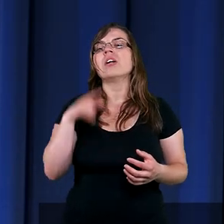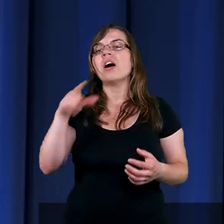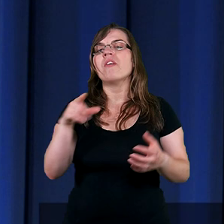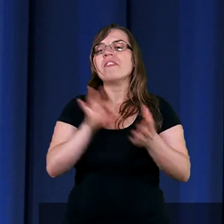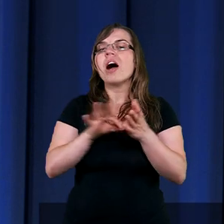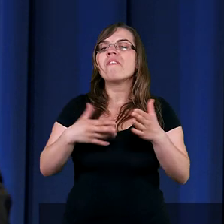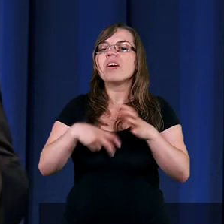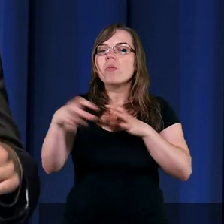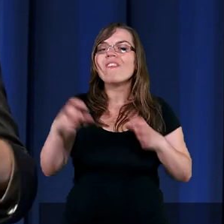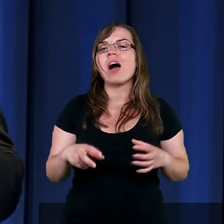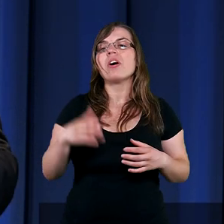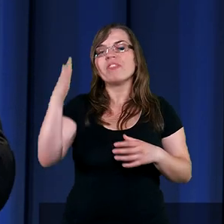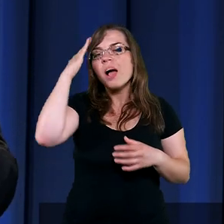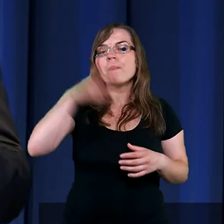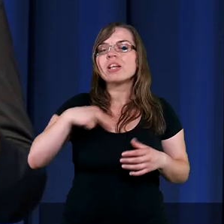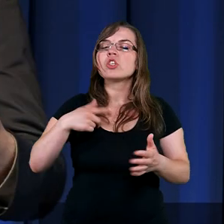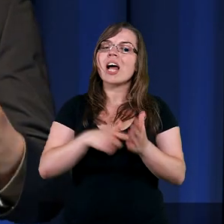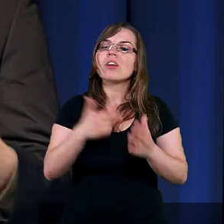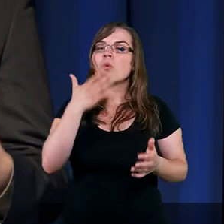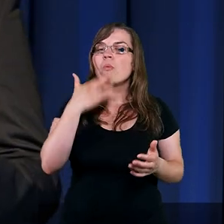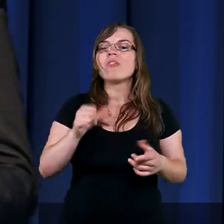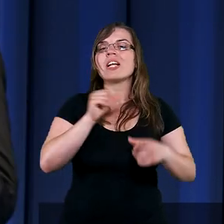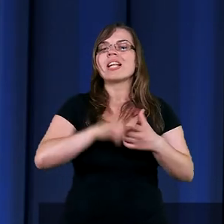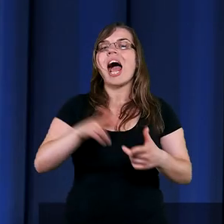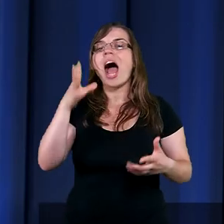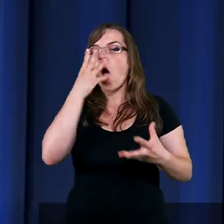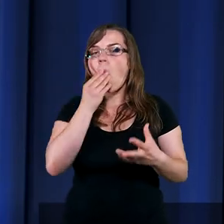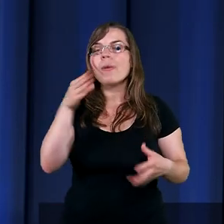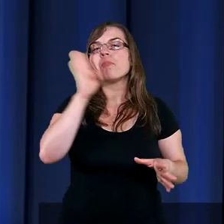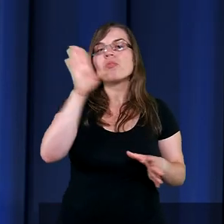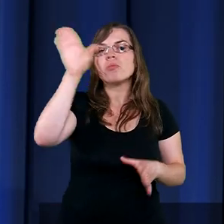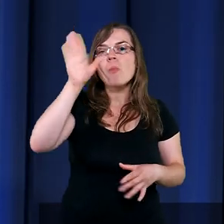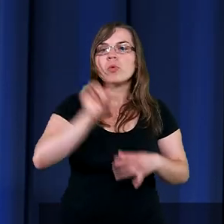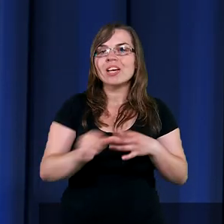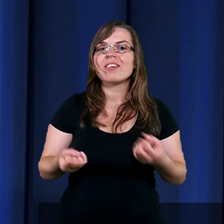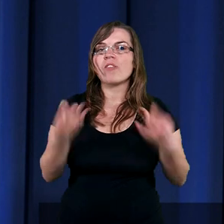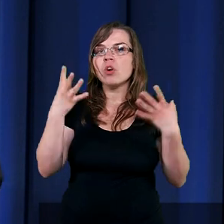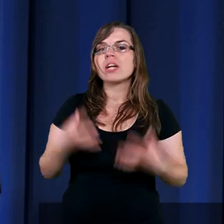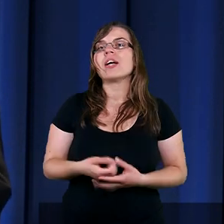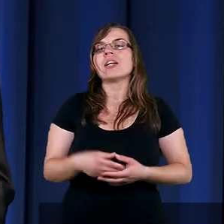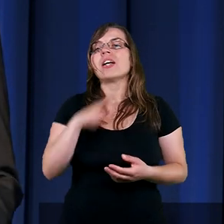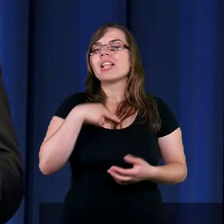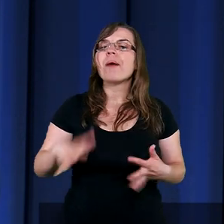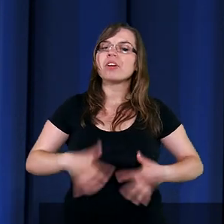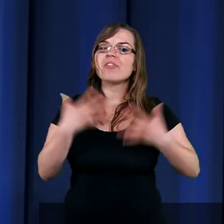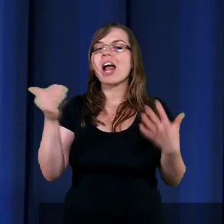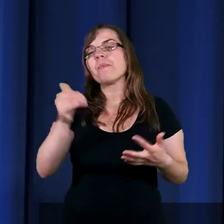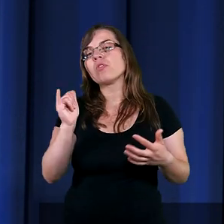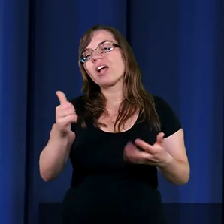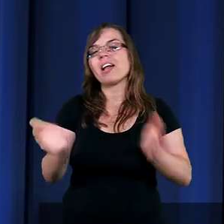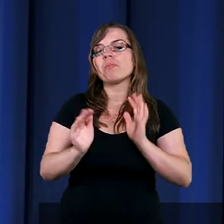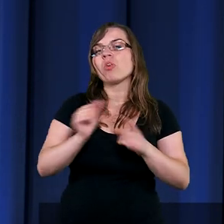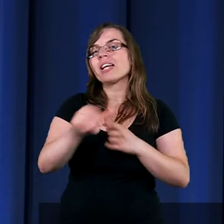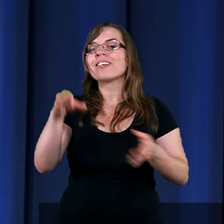spływały. Bo to jest tak, że my często mówimy, że jesteśmy stworzeni na obraz i podobieństwo Boże, bo tak mówi Pismo Święte. I nam się wydaje, a może w jakiś sposób